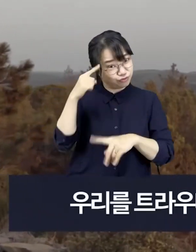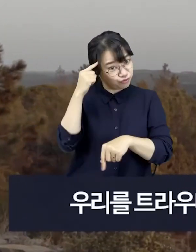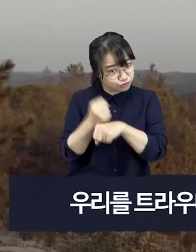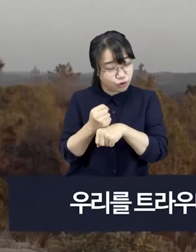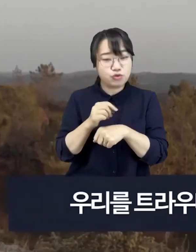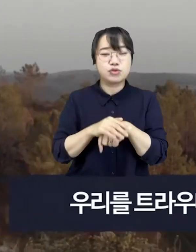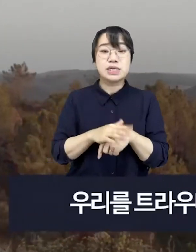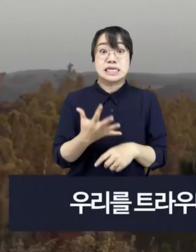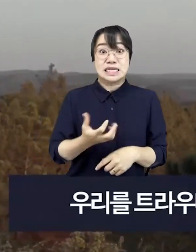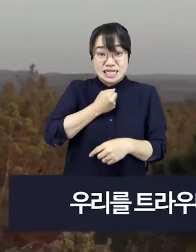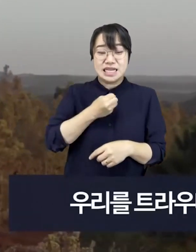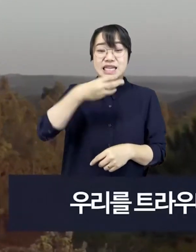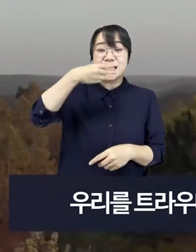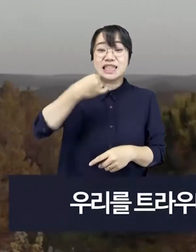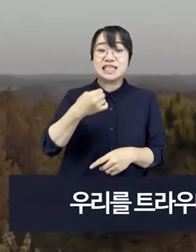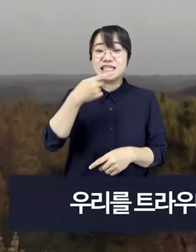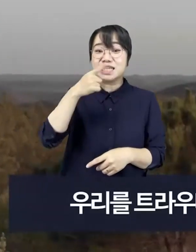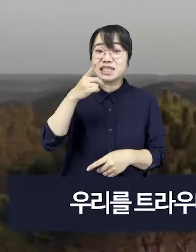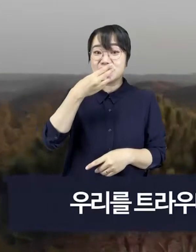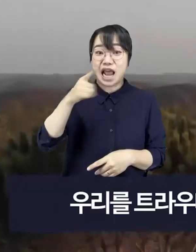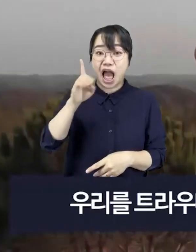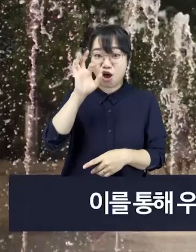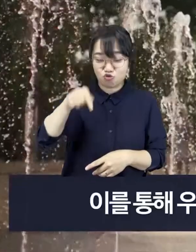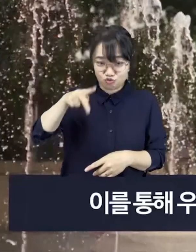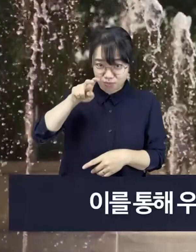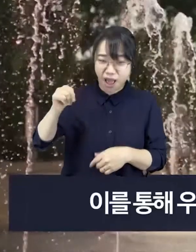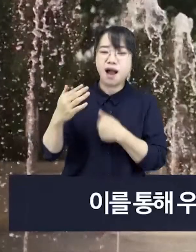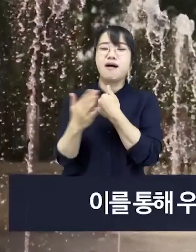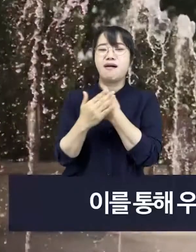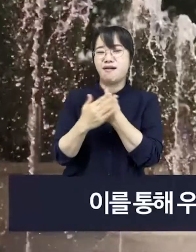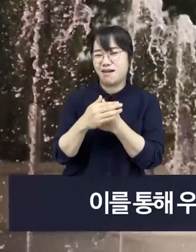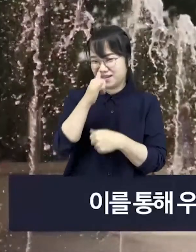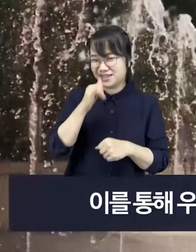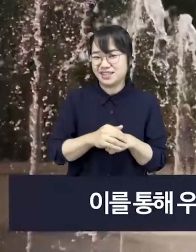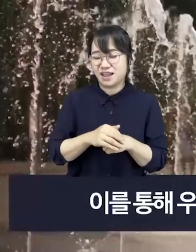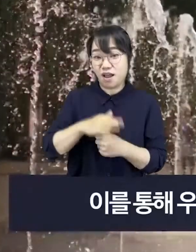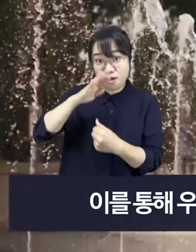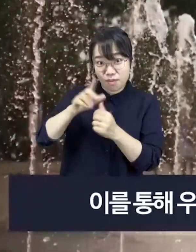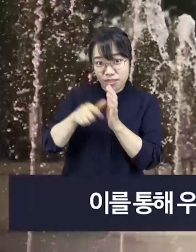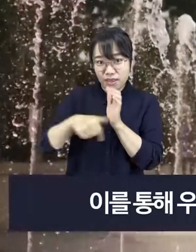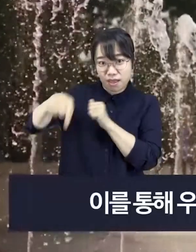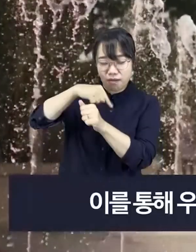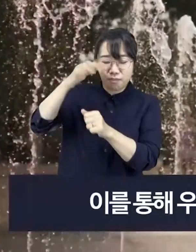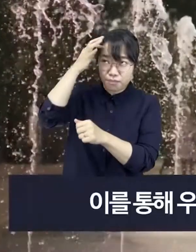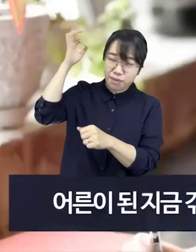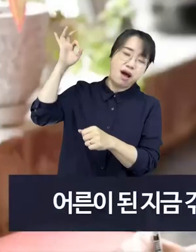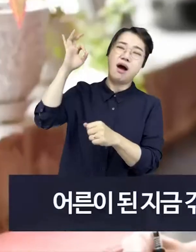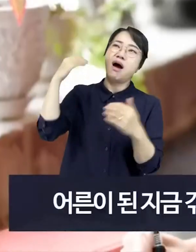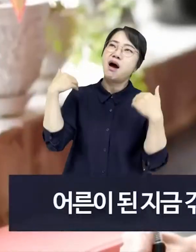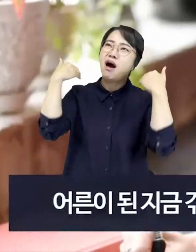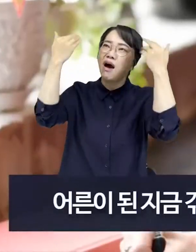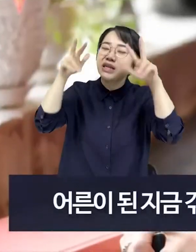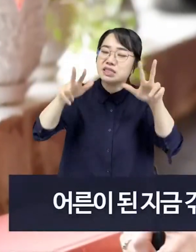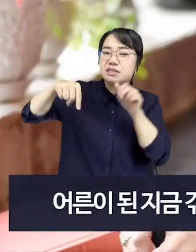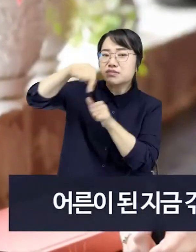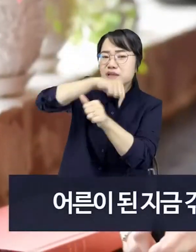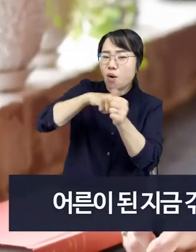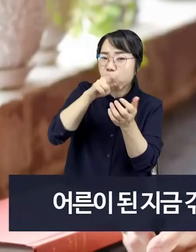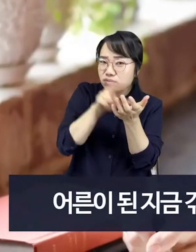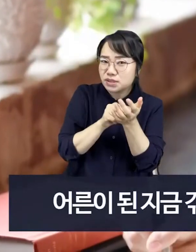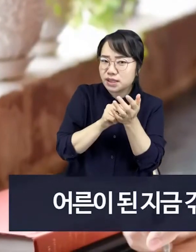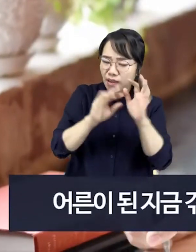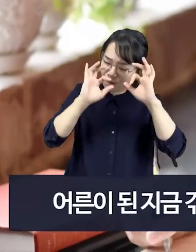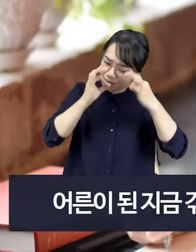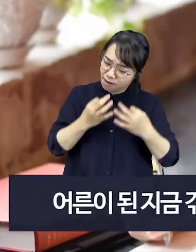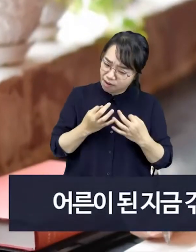이론으로 우리를 트라우마에서 벗어나게 도와주고 있습니다 이를 통해 우리는 자신의 어린 시절을 떠올리고 어른이 된 지금 겪고